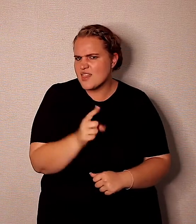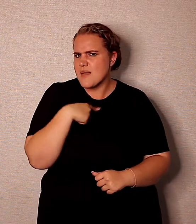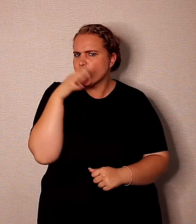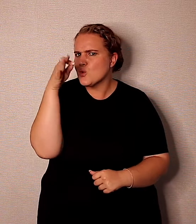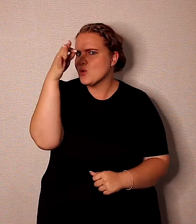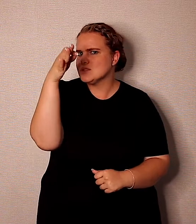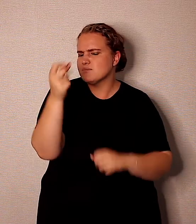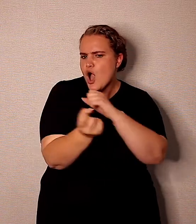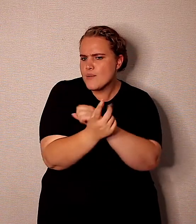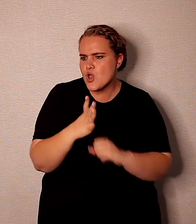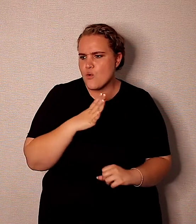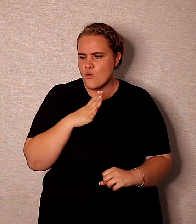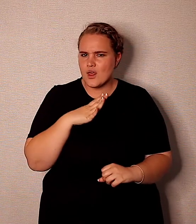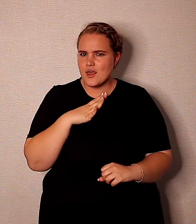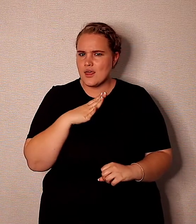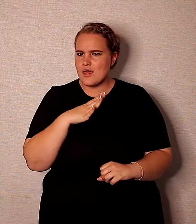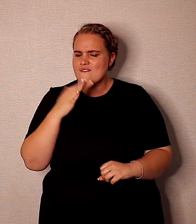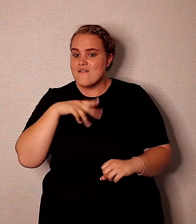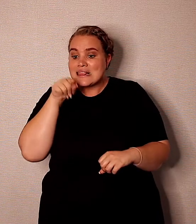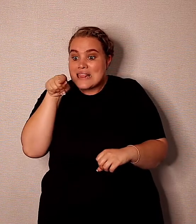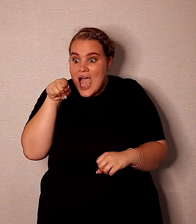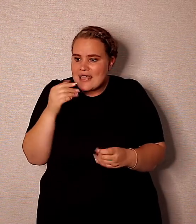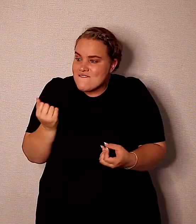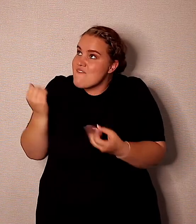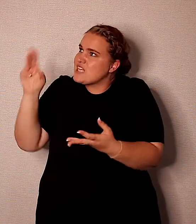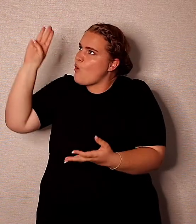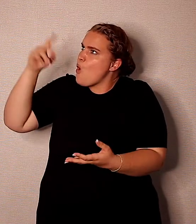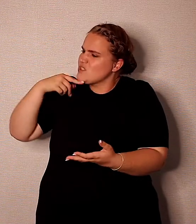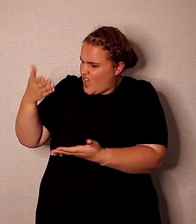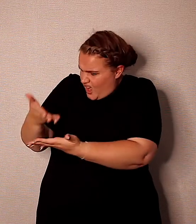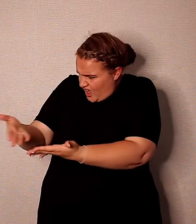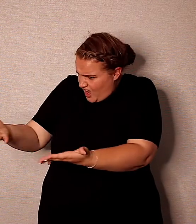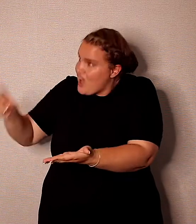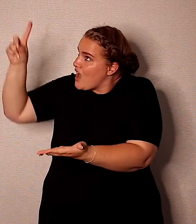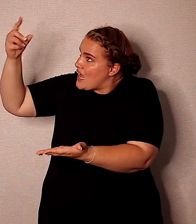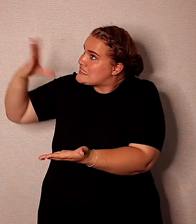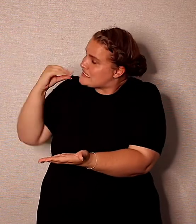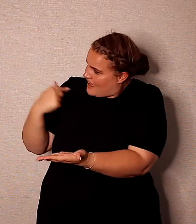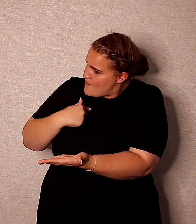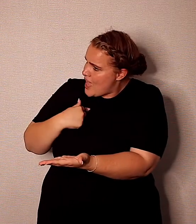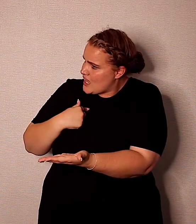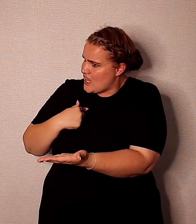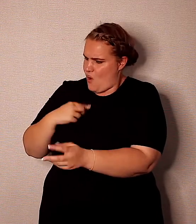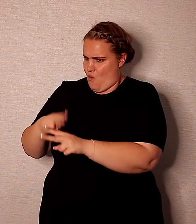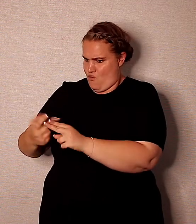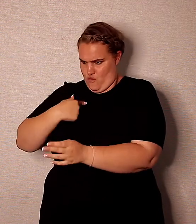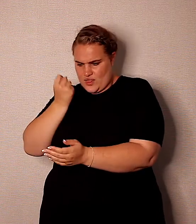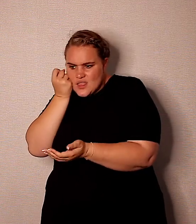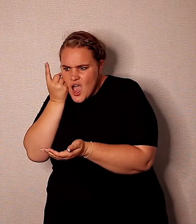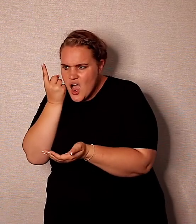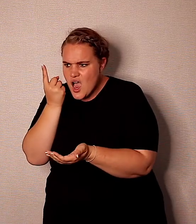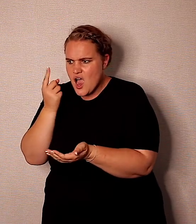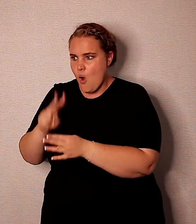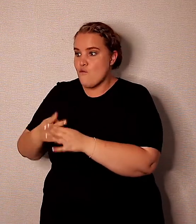gedachte oor my toekomst, maar dit het nog nie gebeur nie. Wil jy nie daar die goed voor God gaan neerlensere, is dit een professie oor my leven? Is dit iets wat ek uitgedink